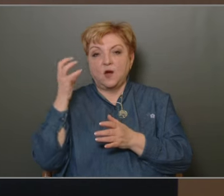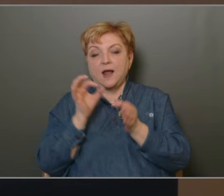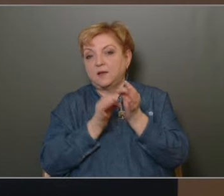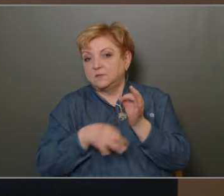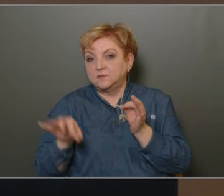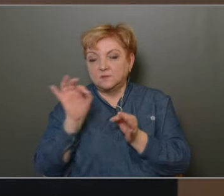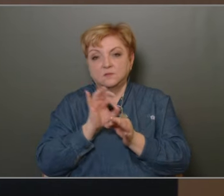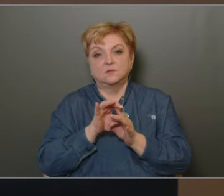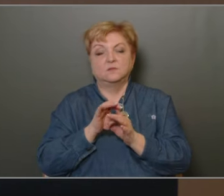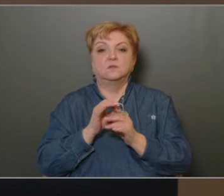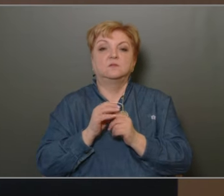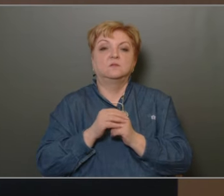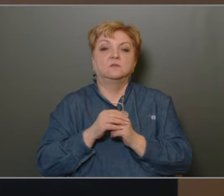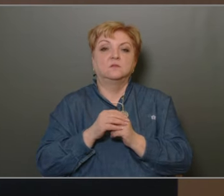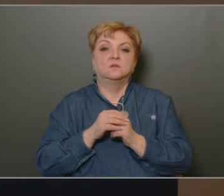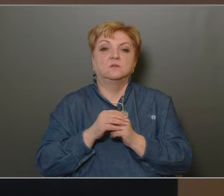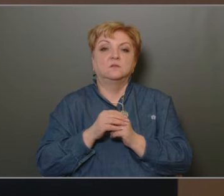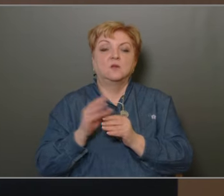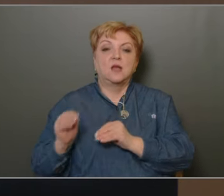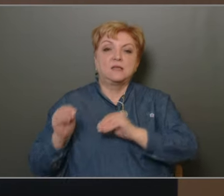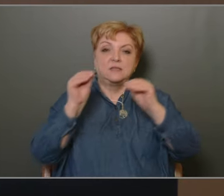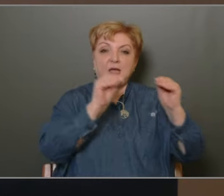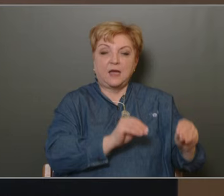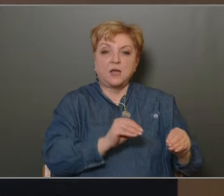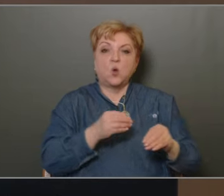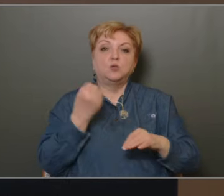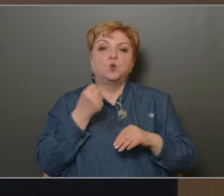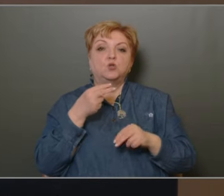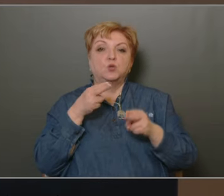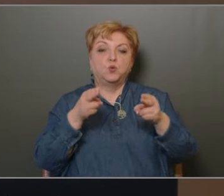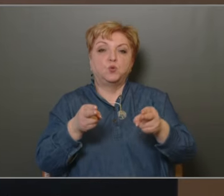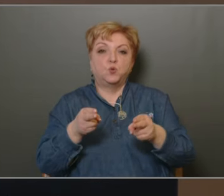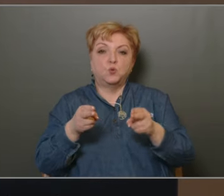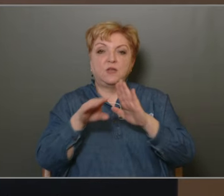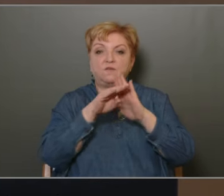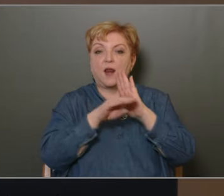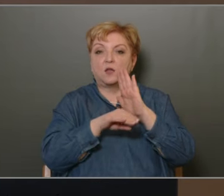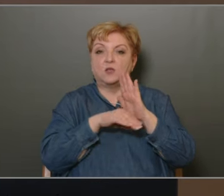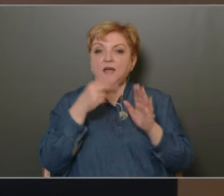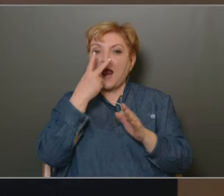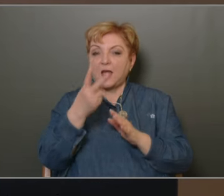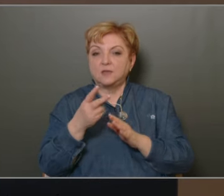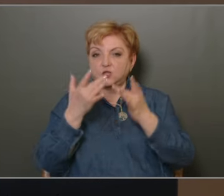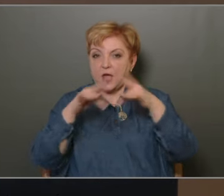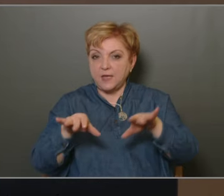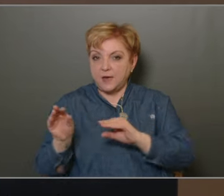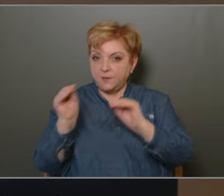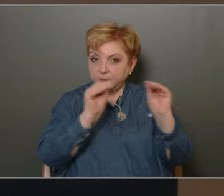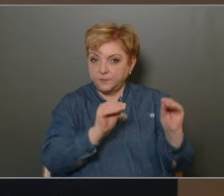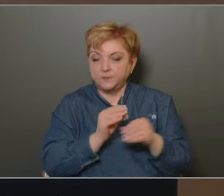köztöztetése kerül a székhelyről, Dózsa György úti feladatellátási helyére,